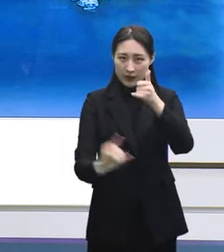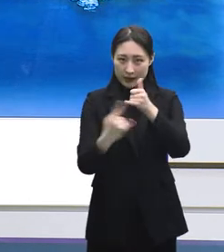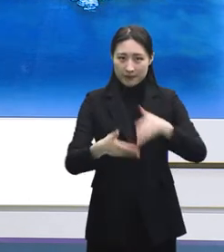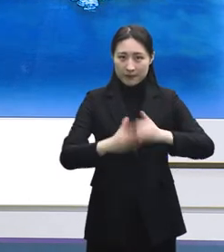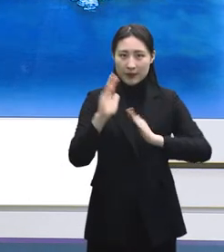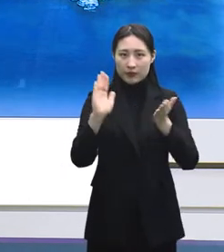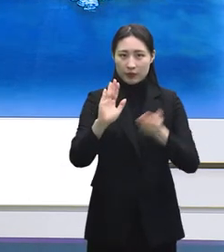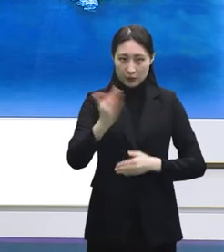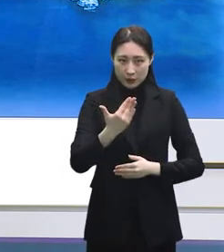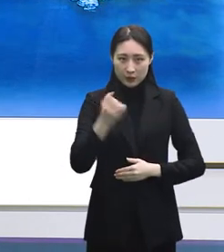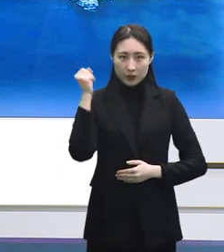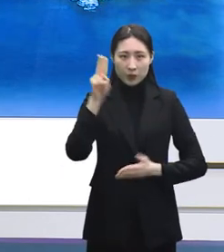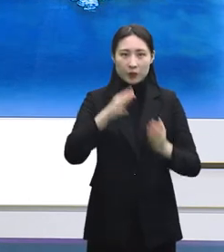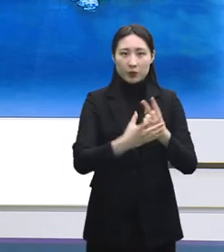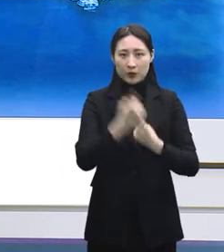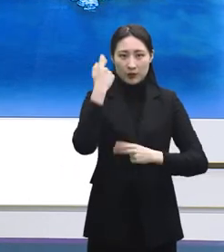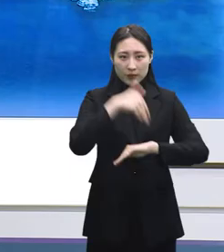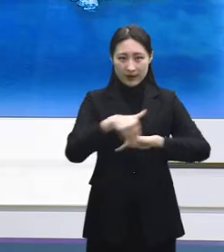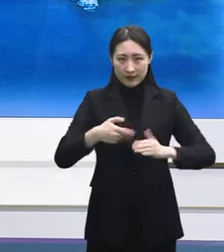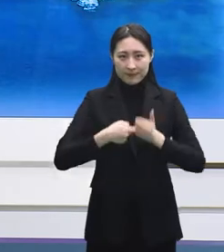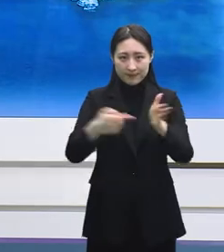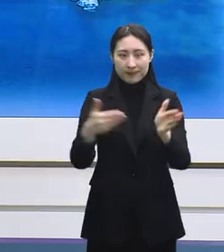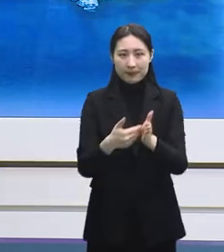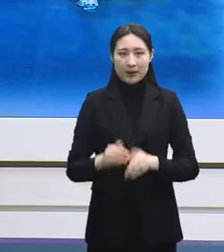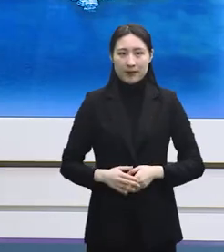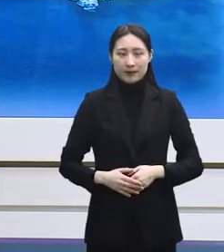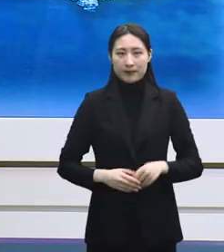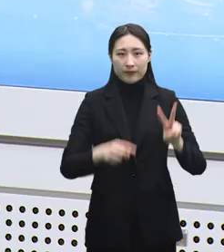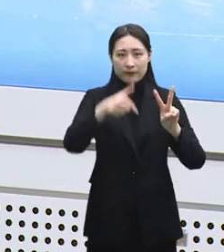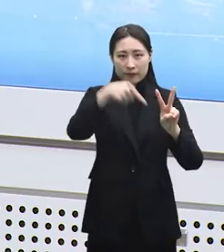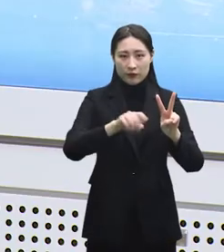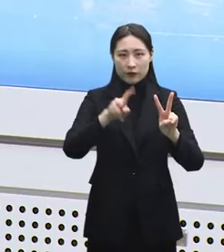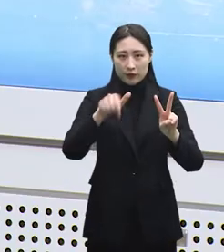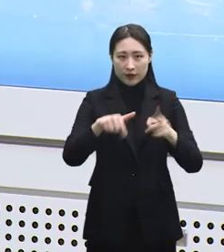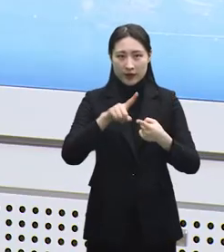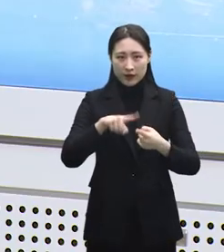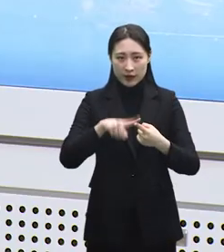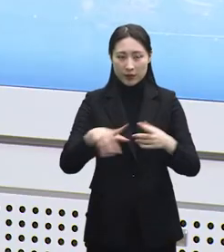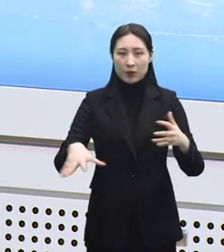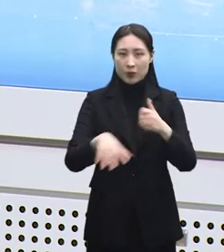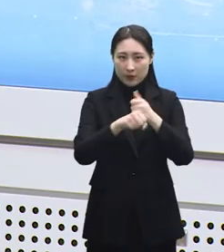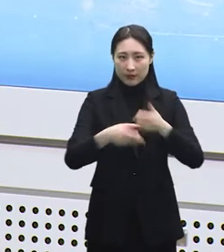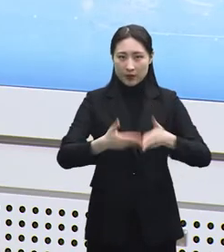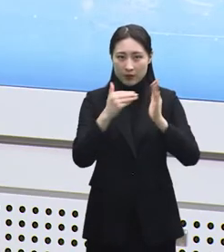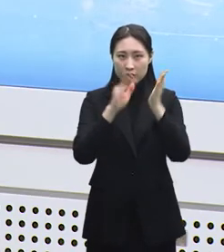신속통합기획을 신청한 상태입니다. 압구정 2구역도 조합 설립 인과 후